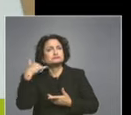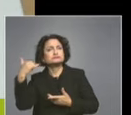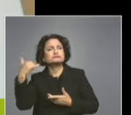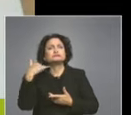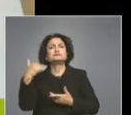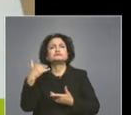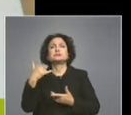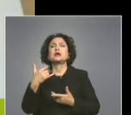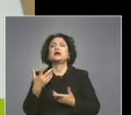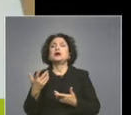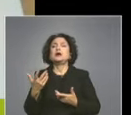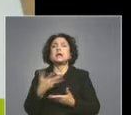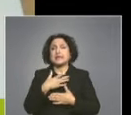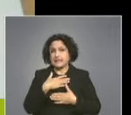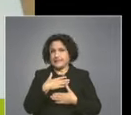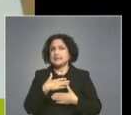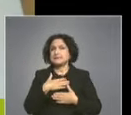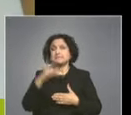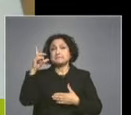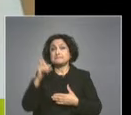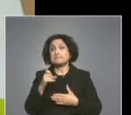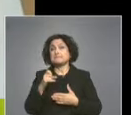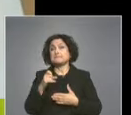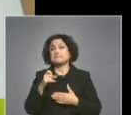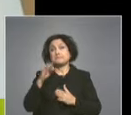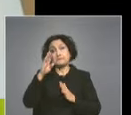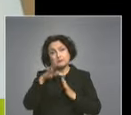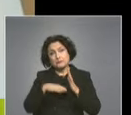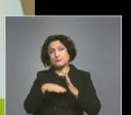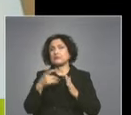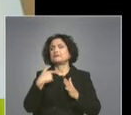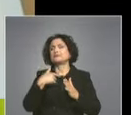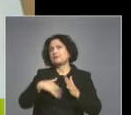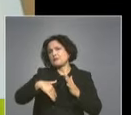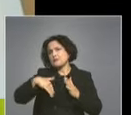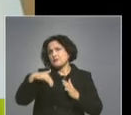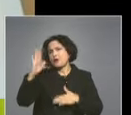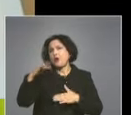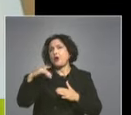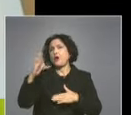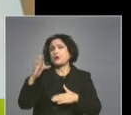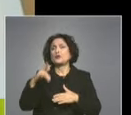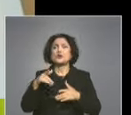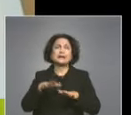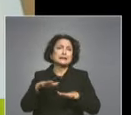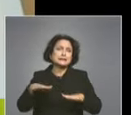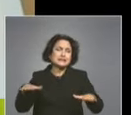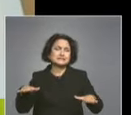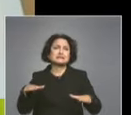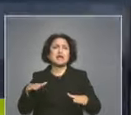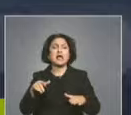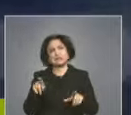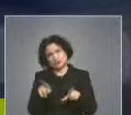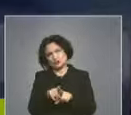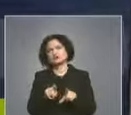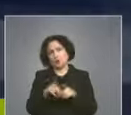Имаме двата типа сигнали, имаме даже от учители по-малко. Най-много са от самите деца, от родители.